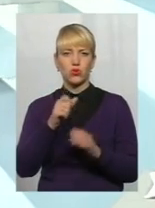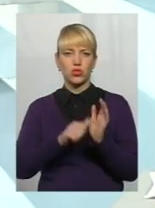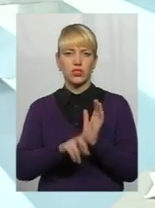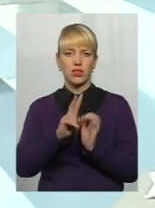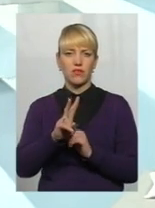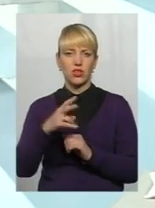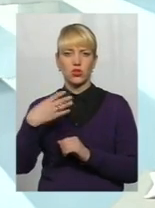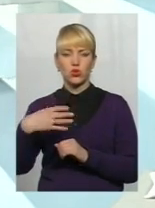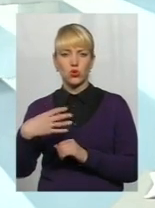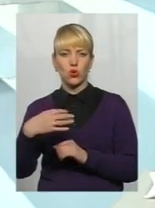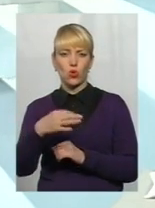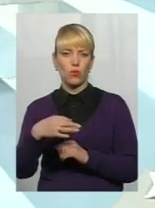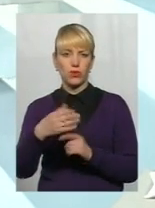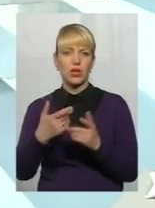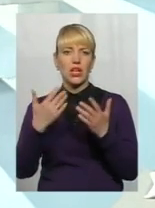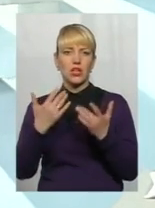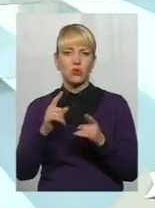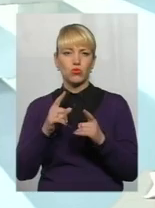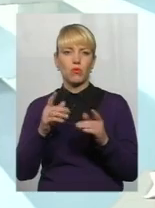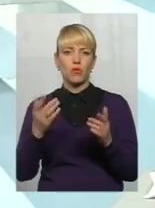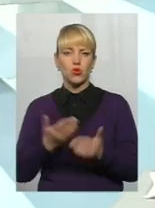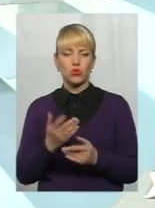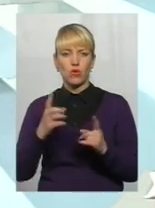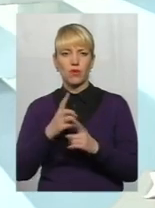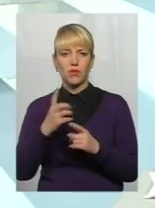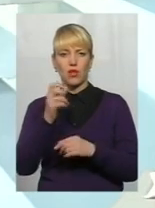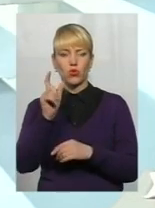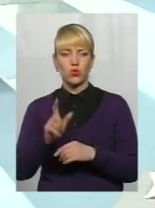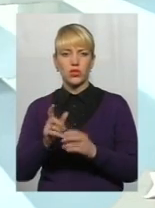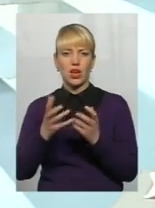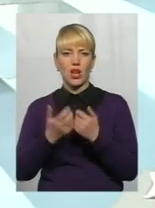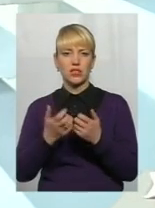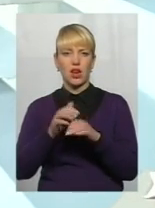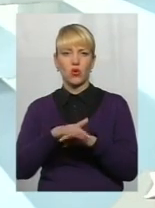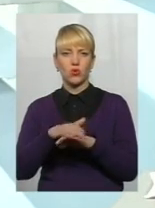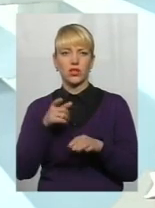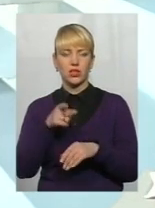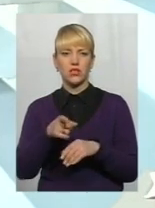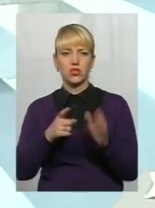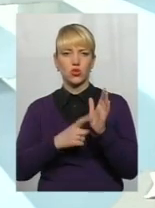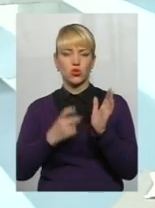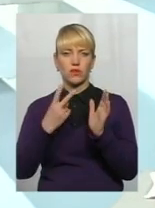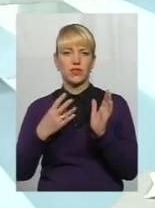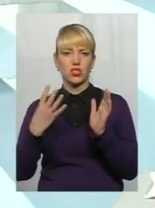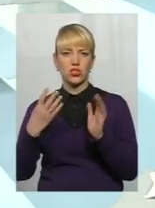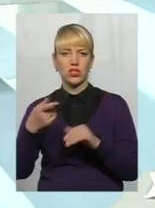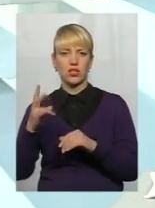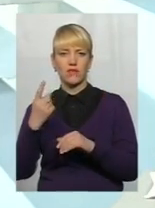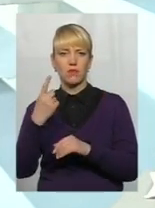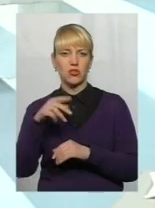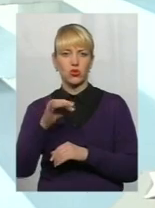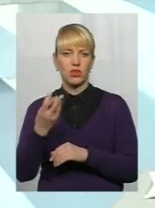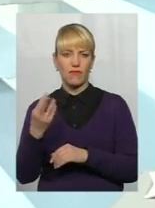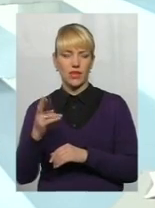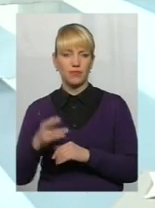гривні 40 копійок, так як прожитковий мінімум на одну особу з розрахунку складає 1624 гривні з 1 травня.